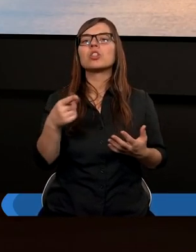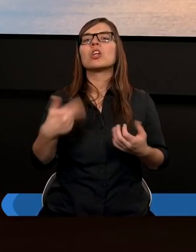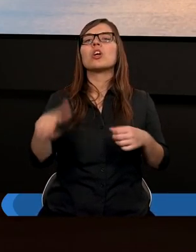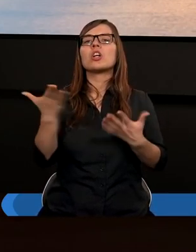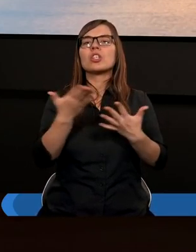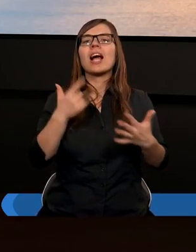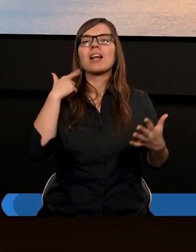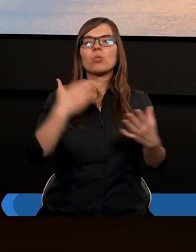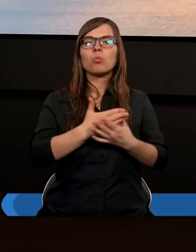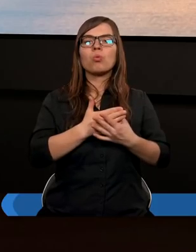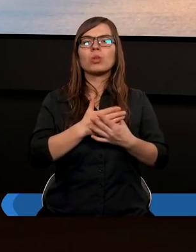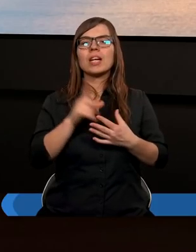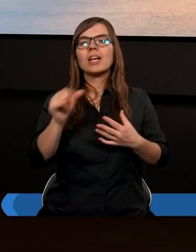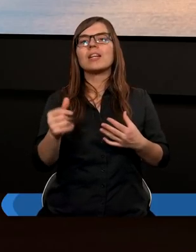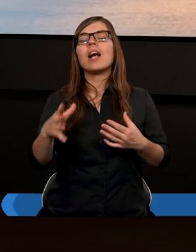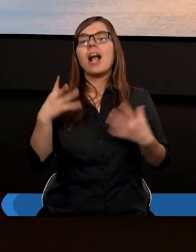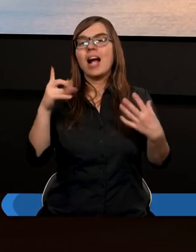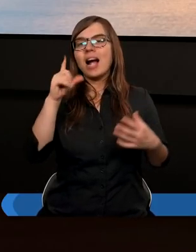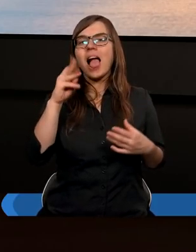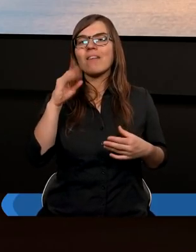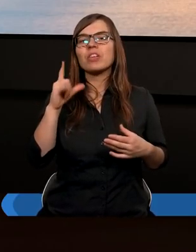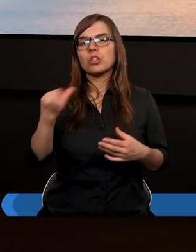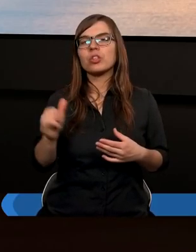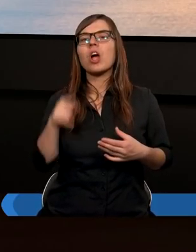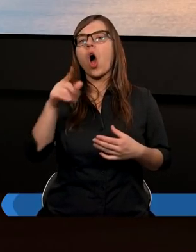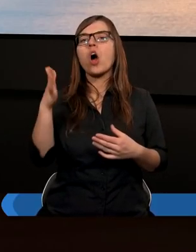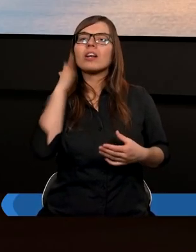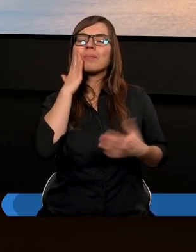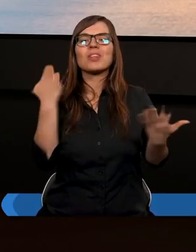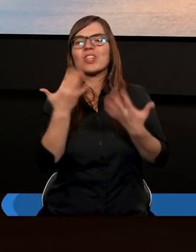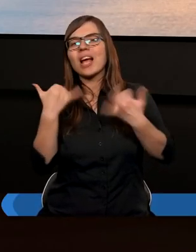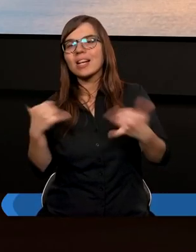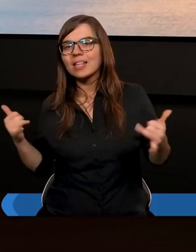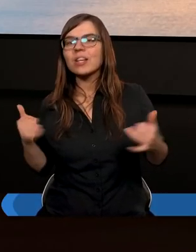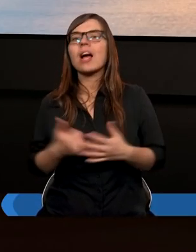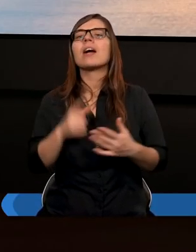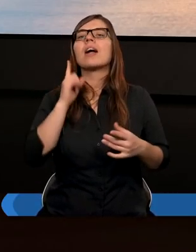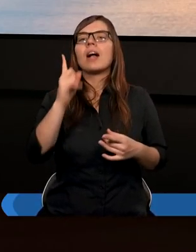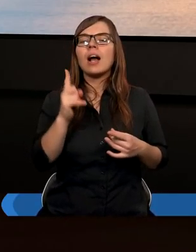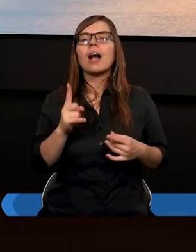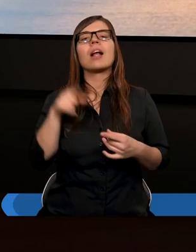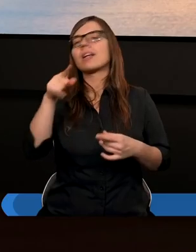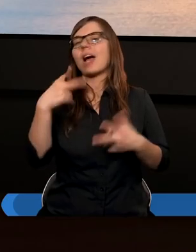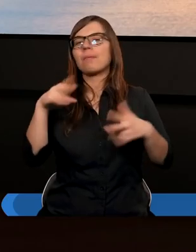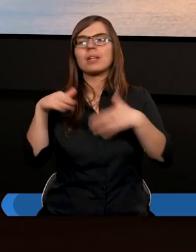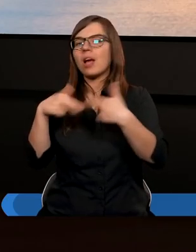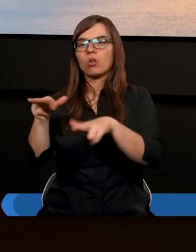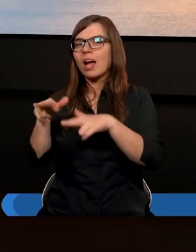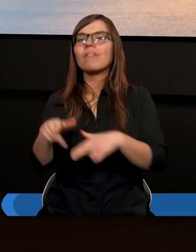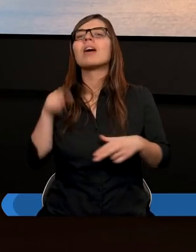służyli ci lewici. Oni mieszkali gdzie indziej, ale tam nie dawano.